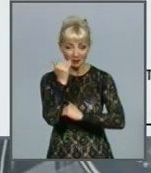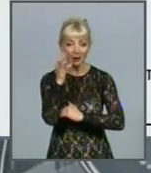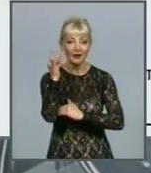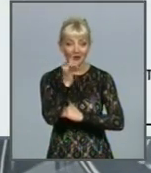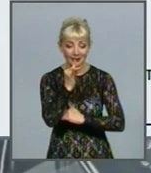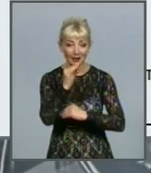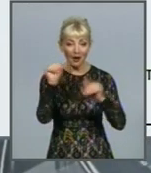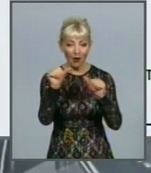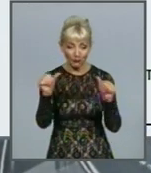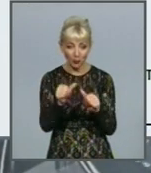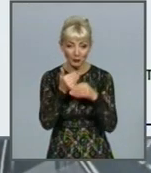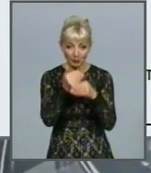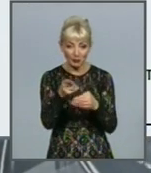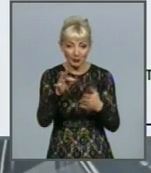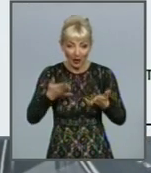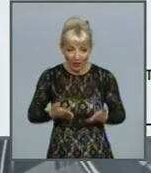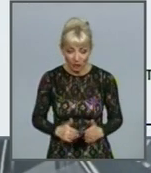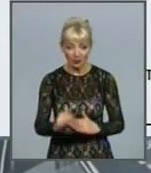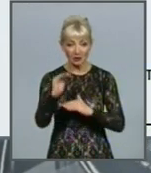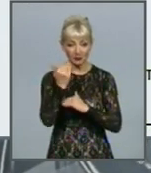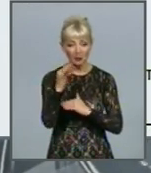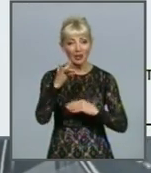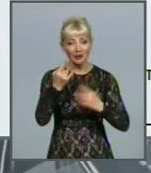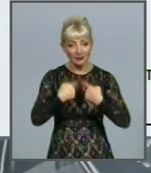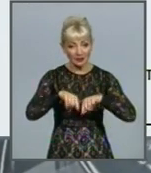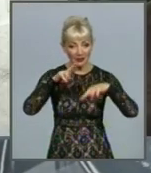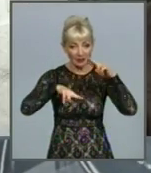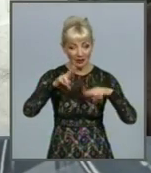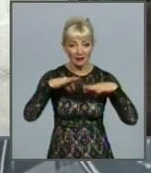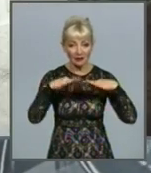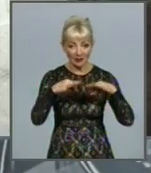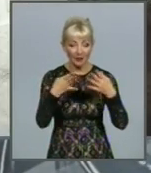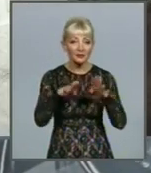народженні дитини. Також доступні послуги у сфері будівництва, транспорту.